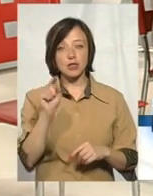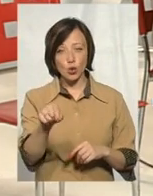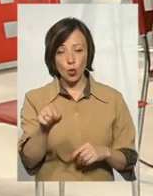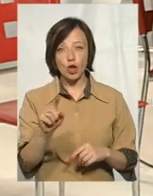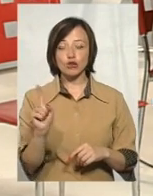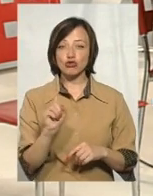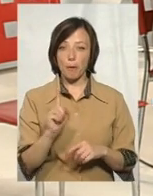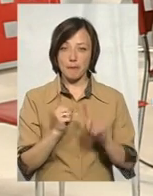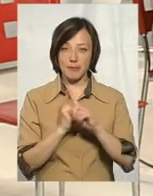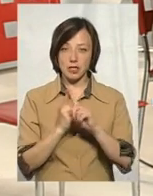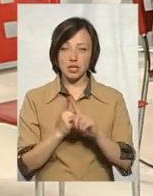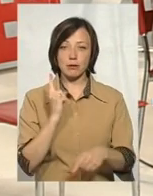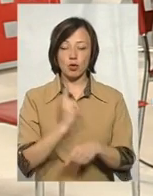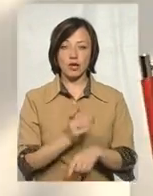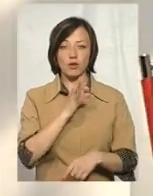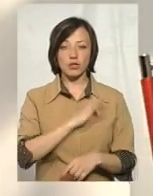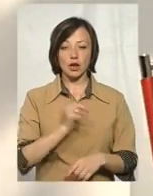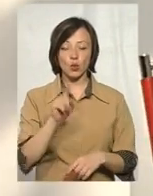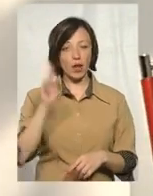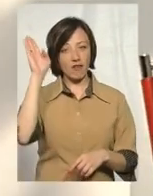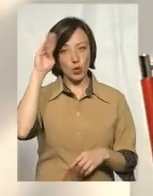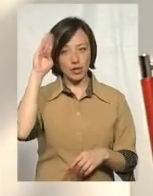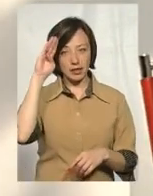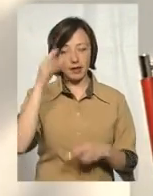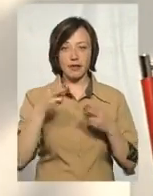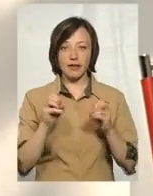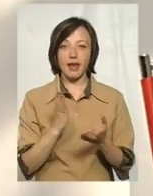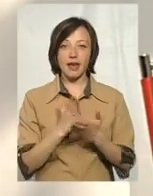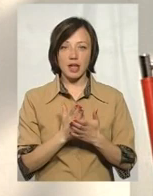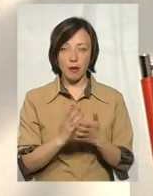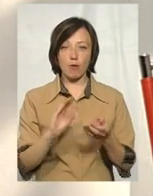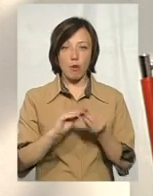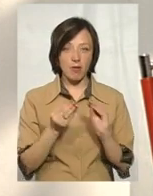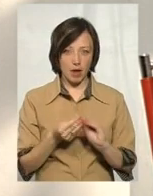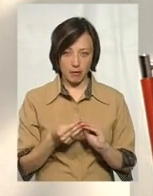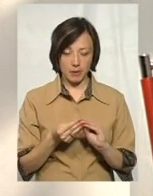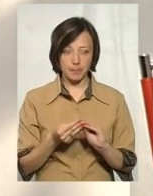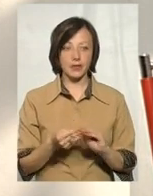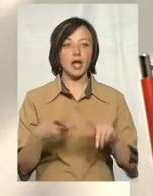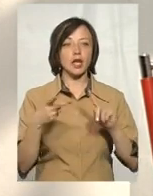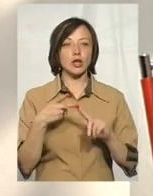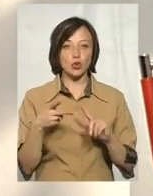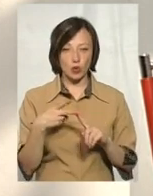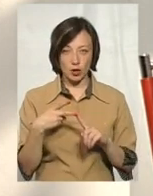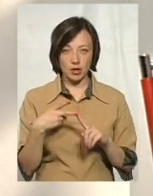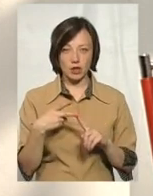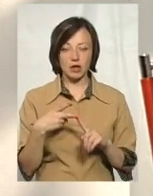того, щоб перше, заборонити використання тої води, де є такі відхилення. І друге,